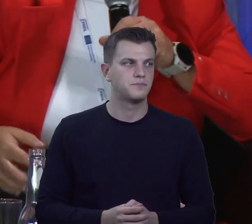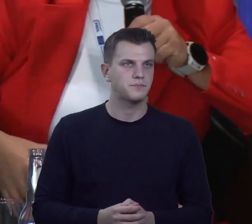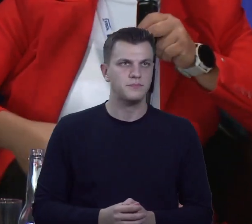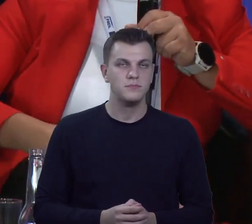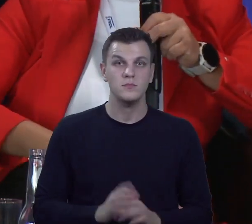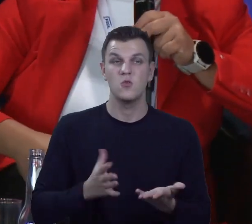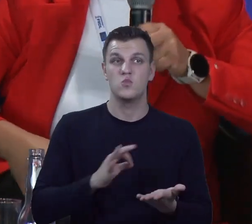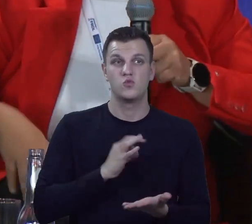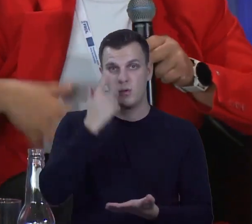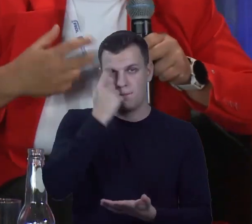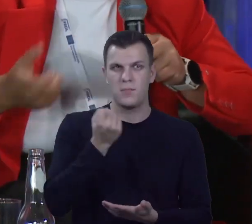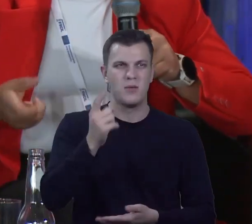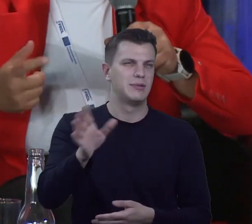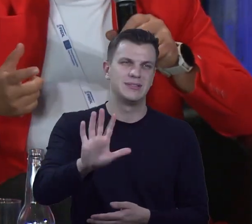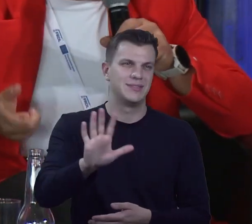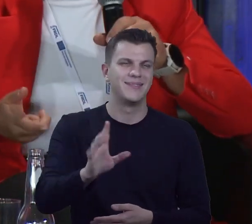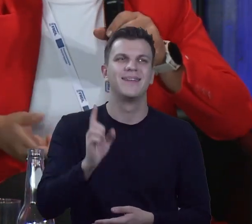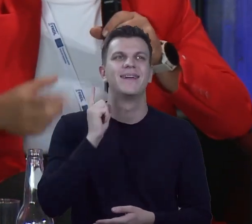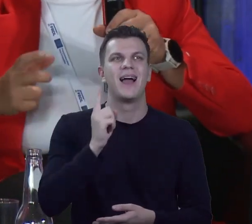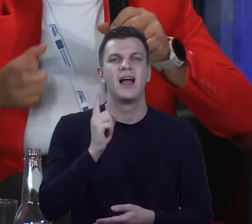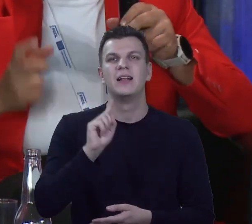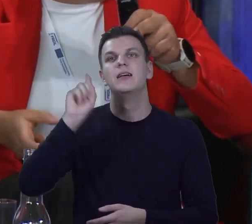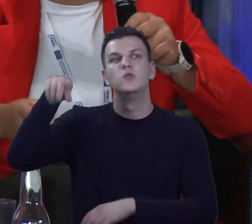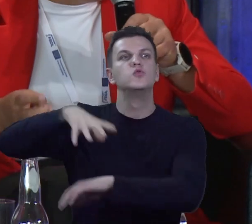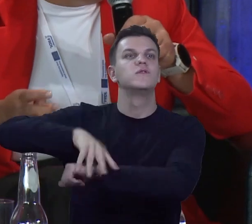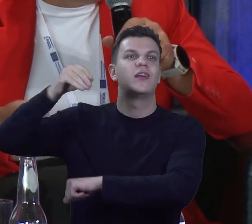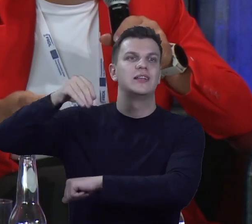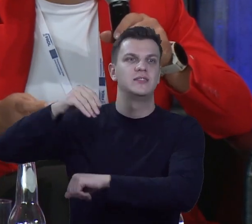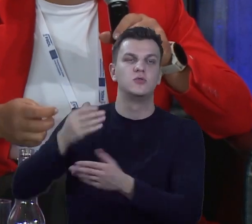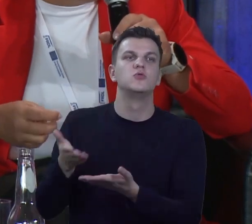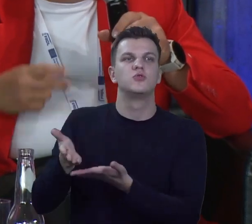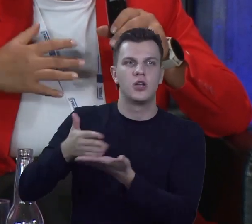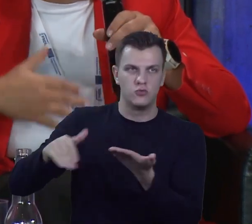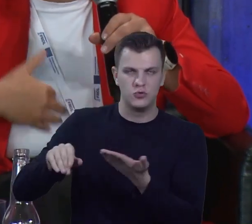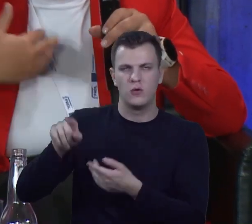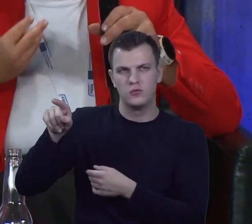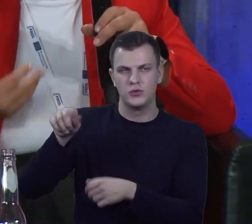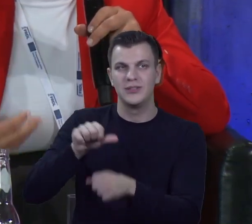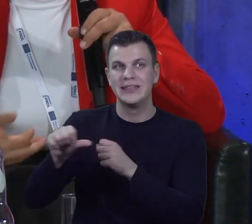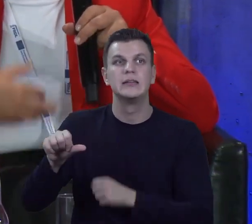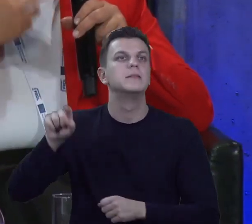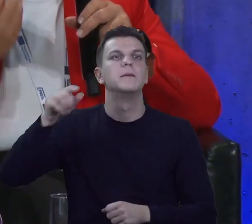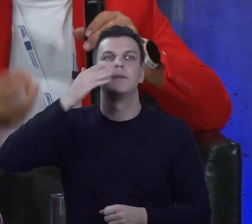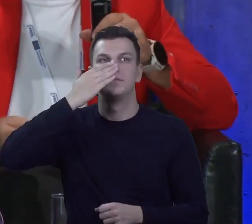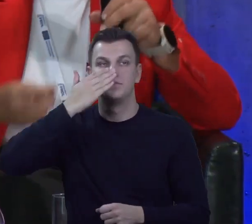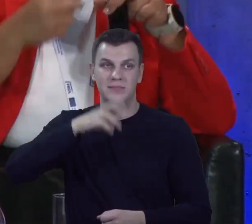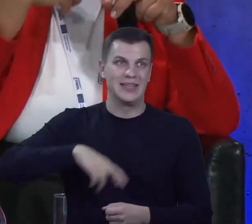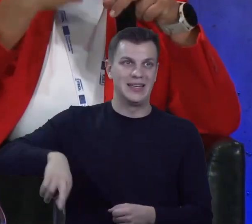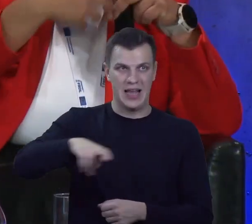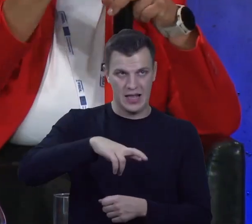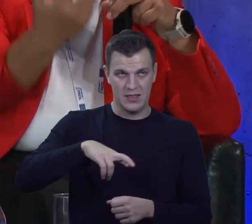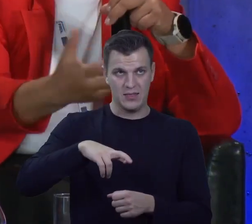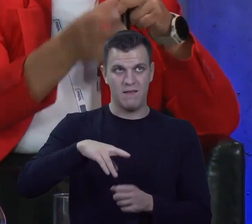autorski pomysł absolutnie, tylko w Szwecji częściowo taki model funkcjonuje, gdzie rada wybrana